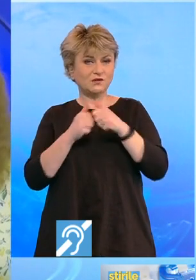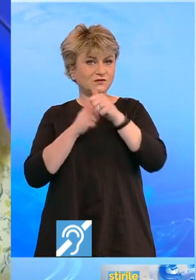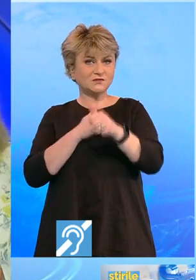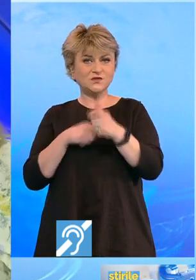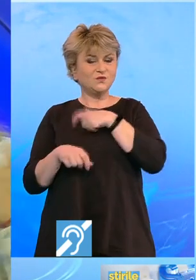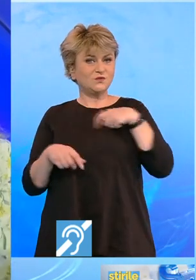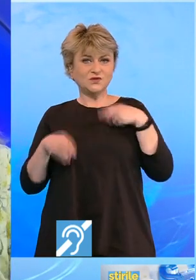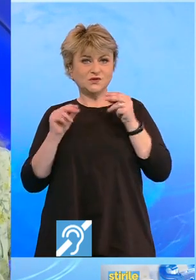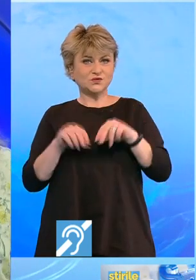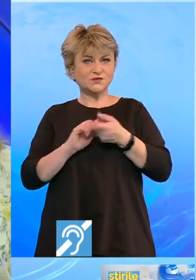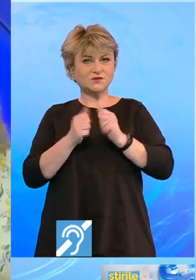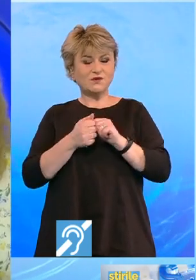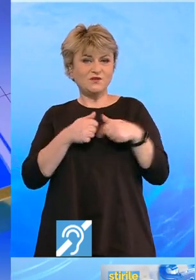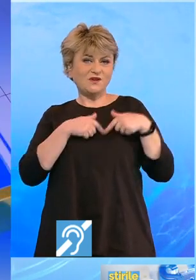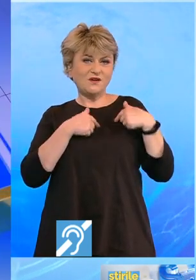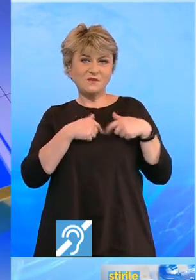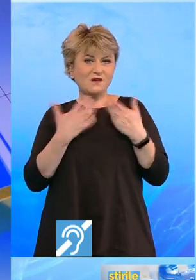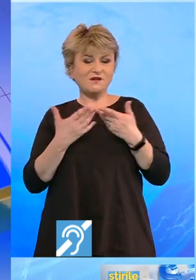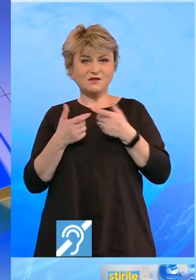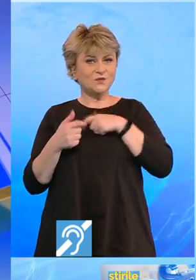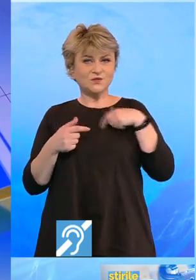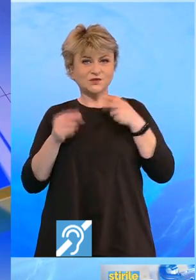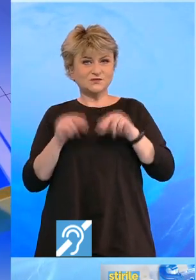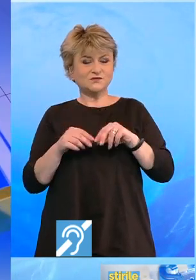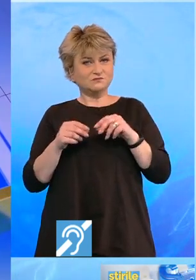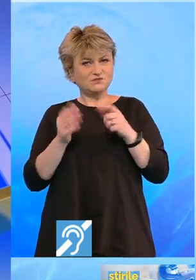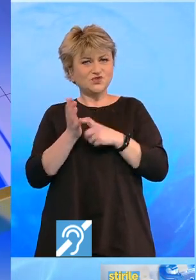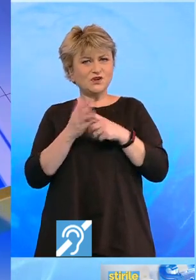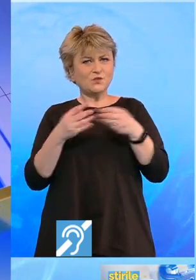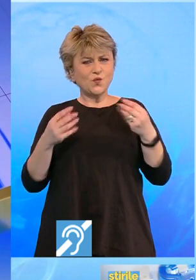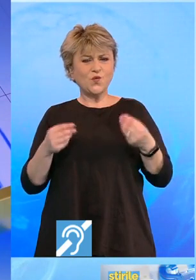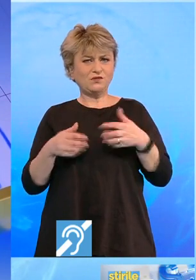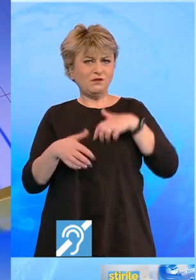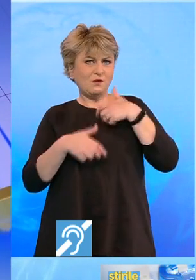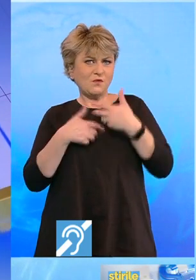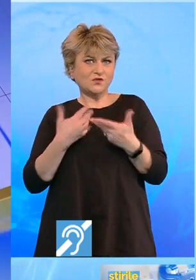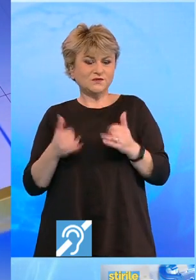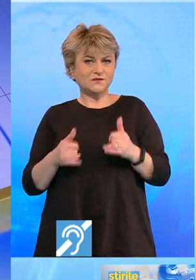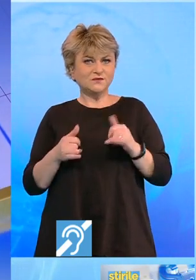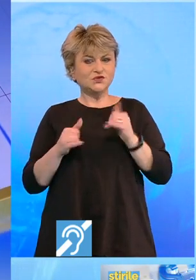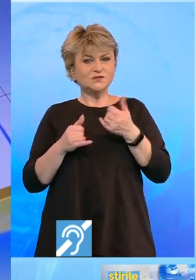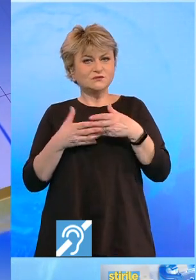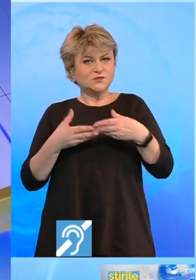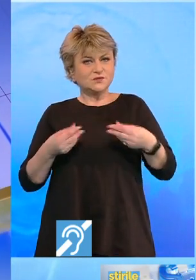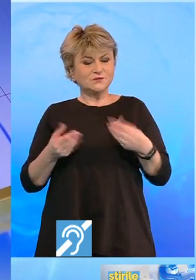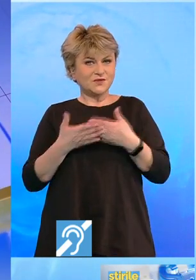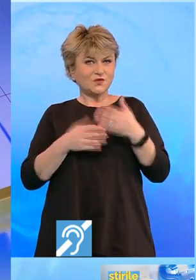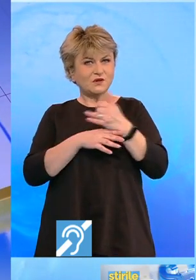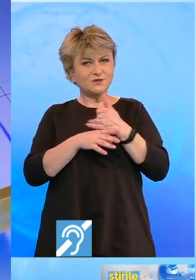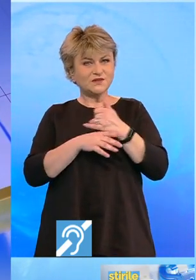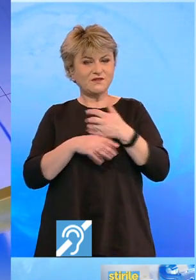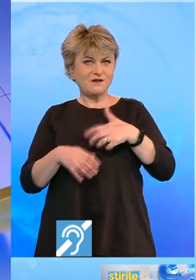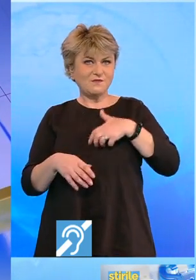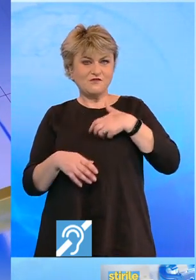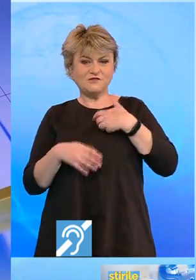care nu pot ajunge sau la inima cărora nu pot ajunge. O zicare ne cere multe emoții astăzi și detașare în același timp pentru a observa